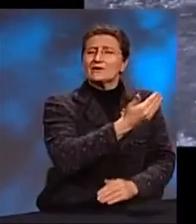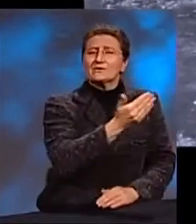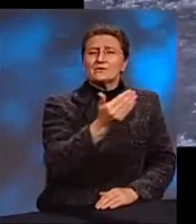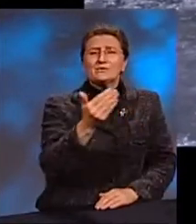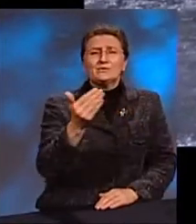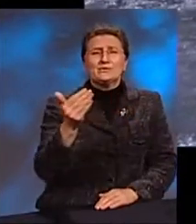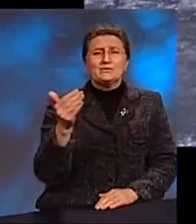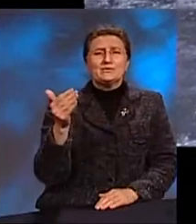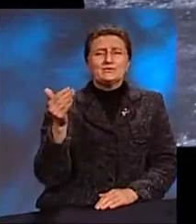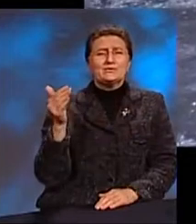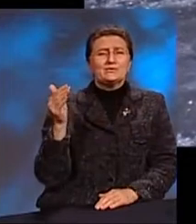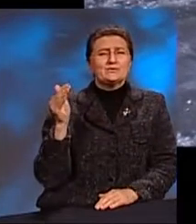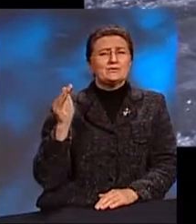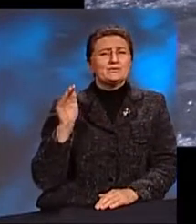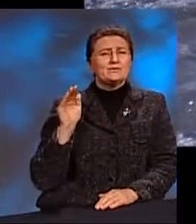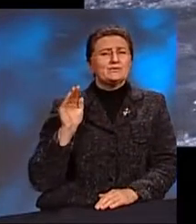вокруг